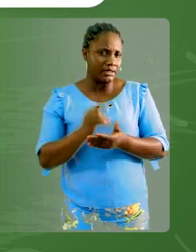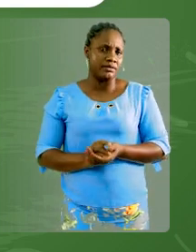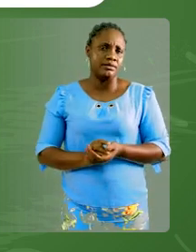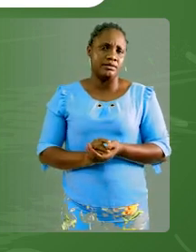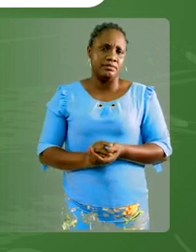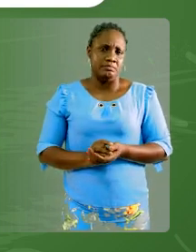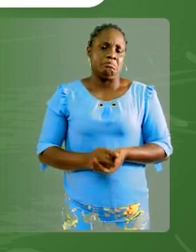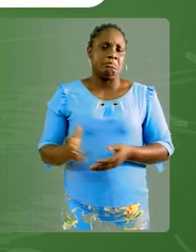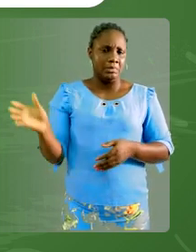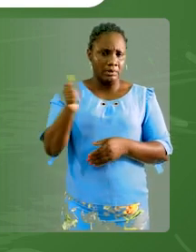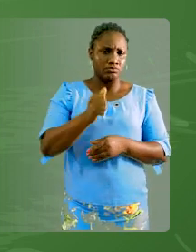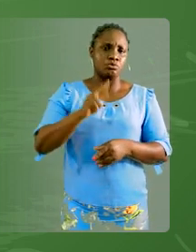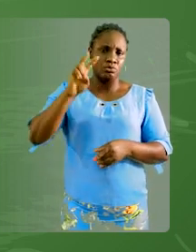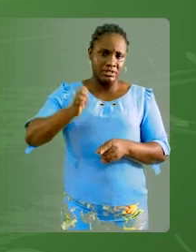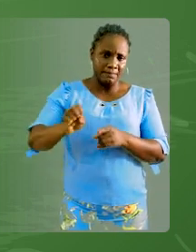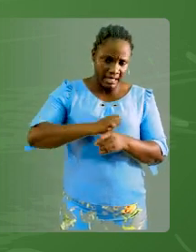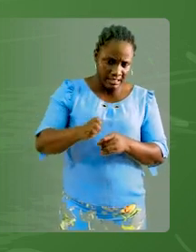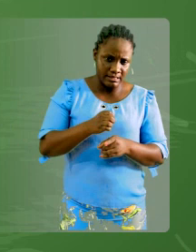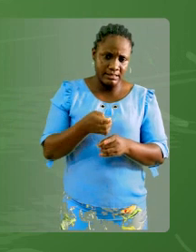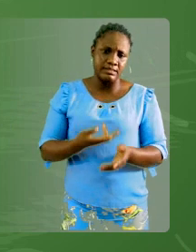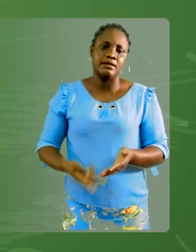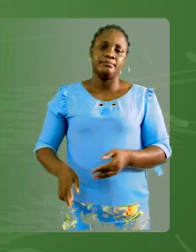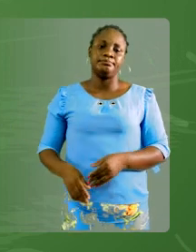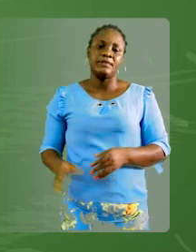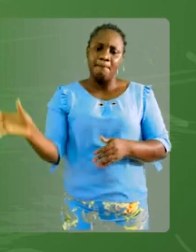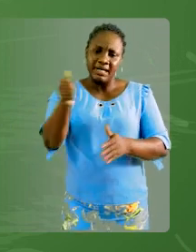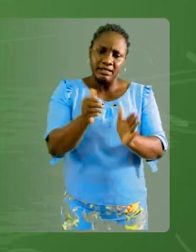vous allez prendre le deuxième exercice. Sous